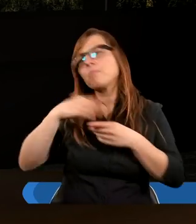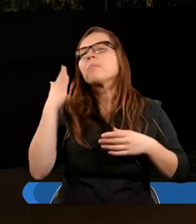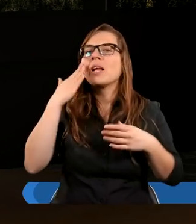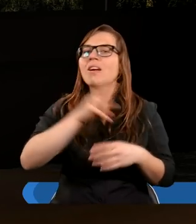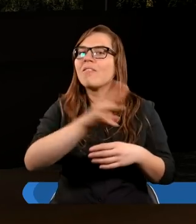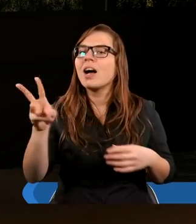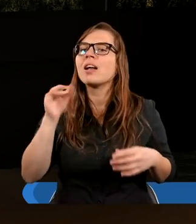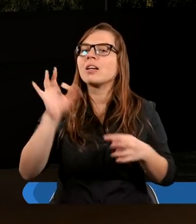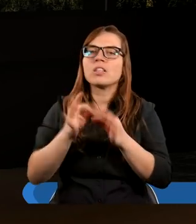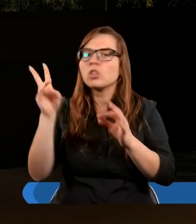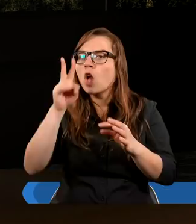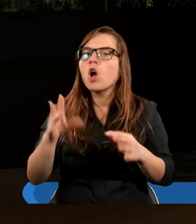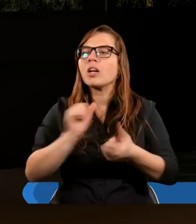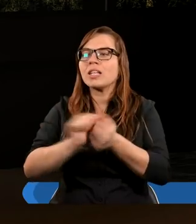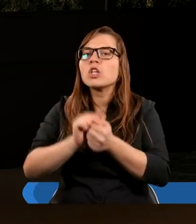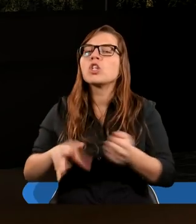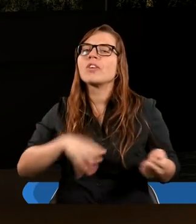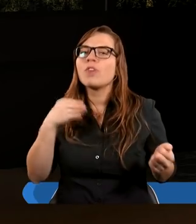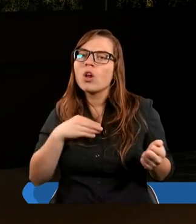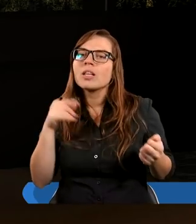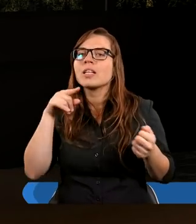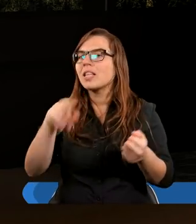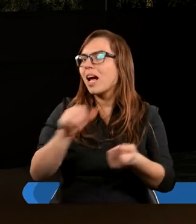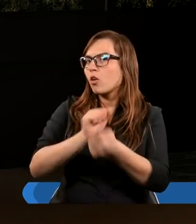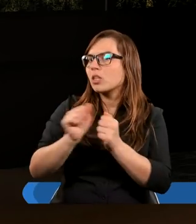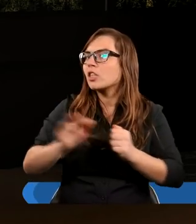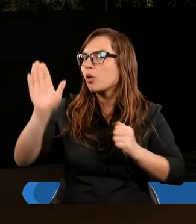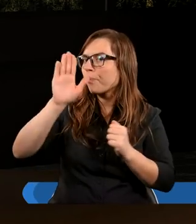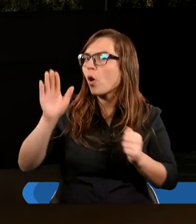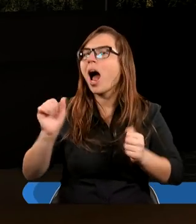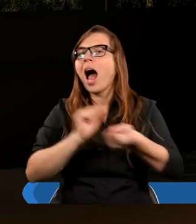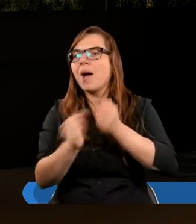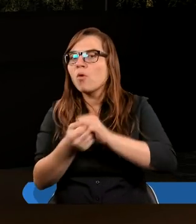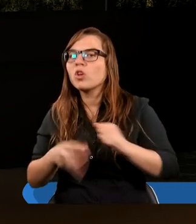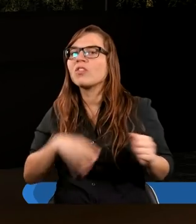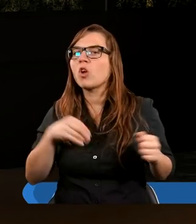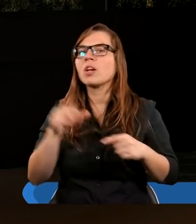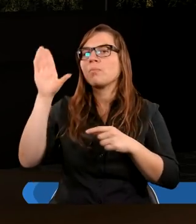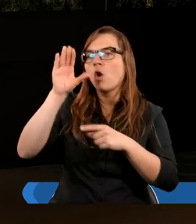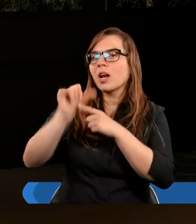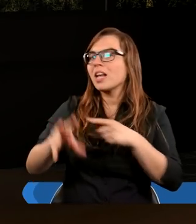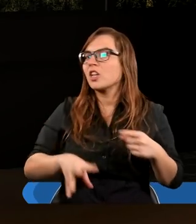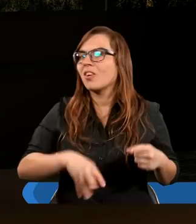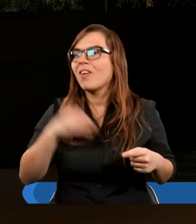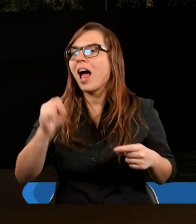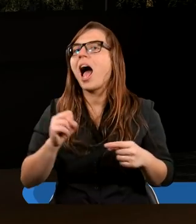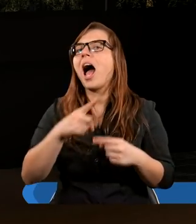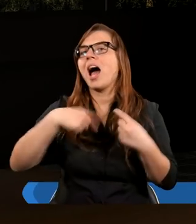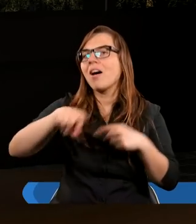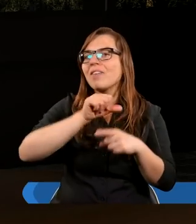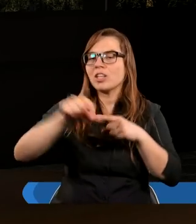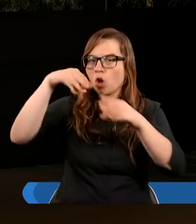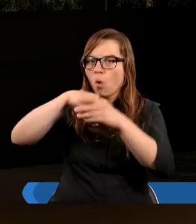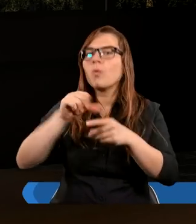was? Jeśli ktoś niszczy świątynię Bożą, tego zniszczy Bóg, albowiem świątynia Boża jest święta, a wy nią